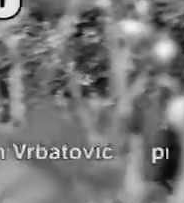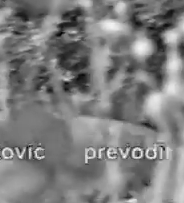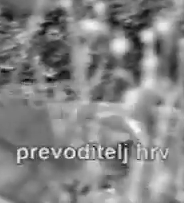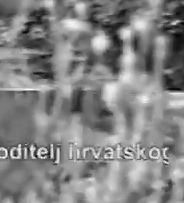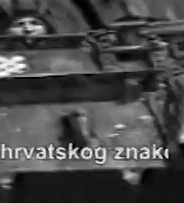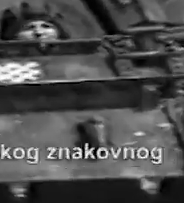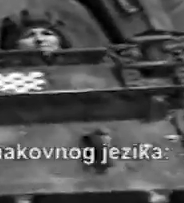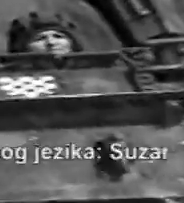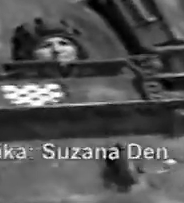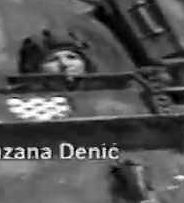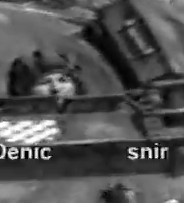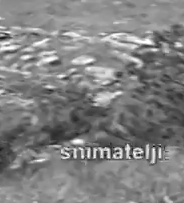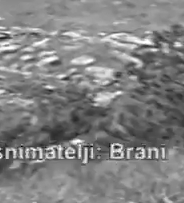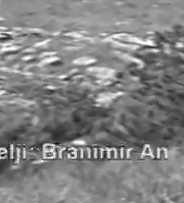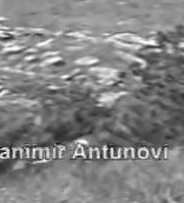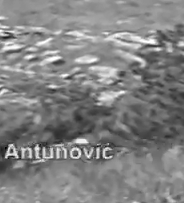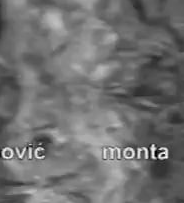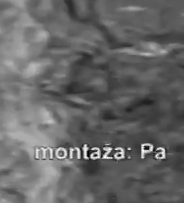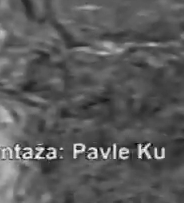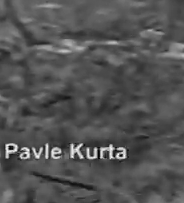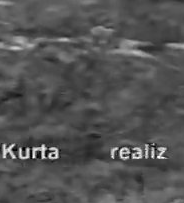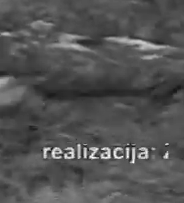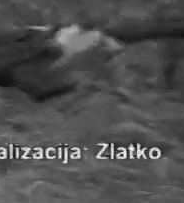Hrvatski Hrvatski